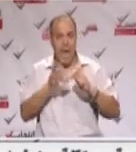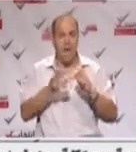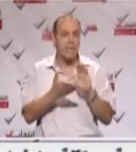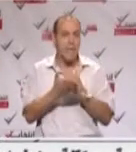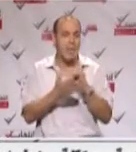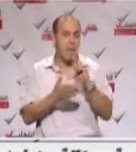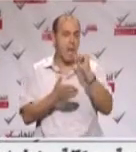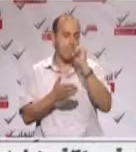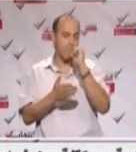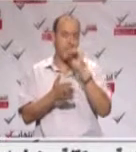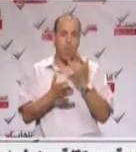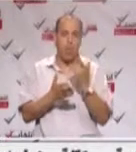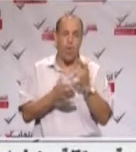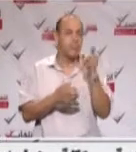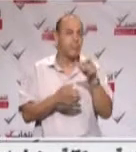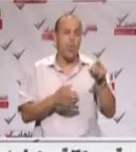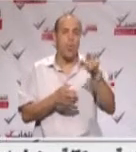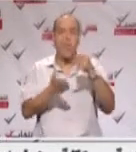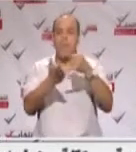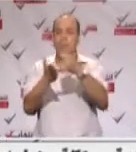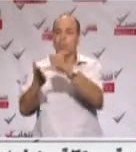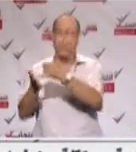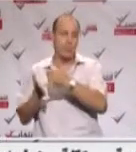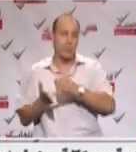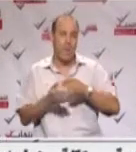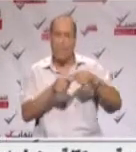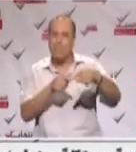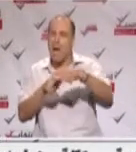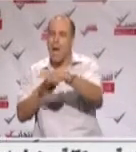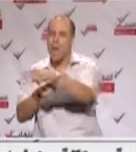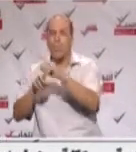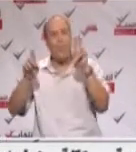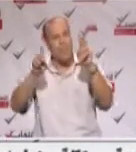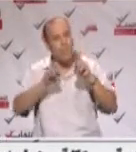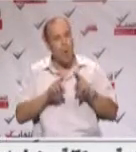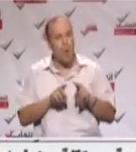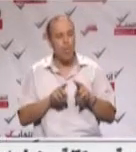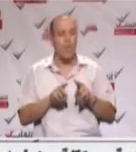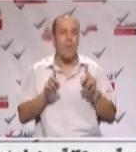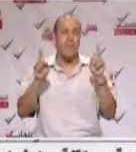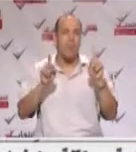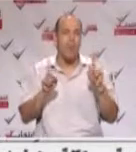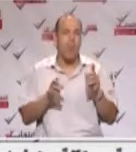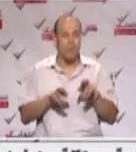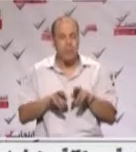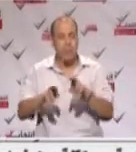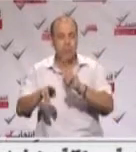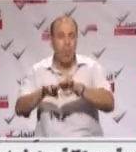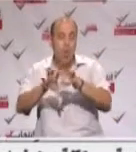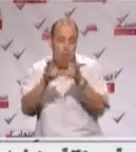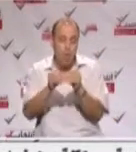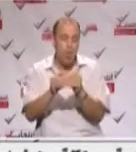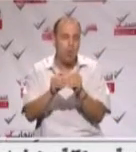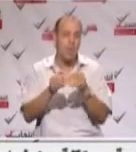توفير الماء الصائح للشراب لأهالين بمنطقة جباس والفريكسين والكهرباء لأنهج المناجع وتعبيد الأنهج بالمقرن والزريبة